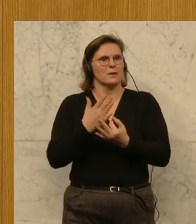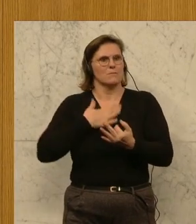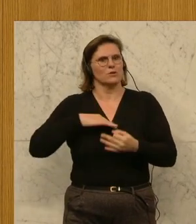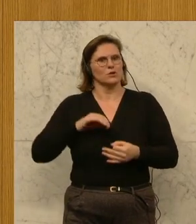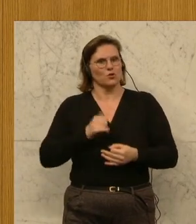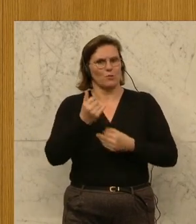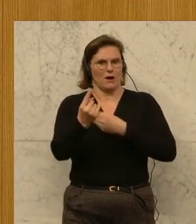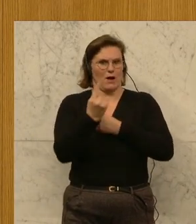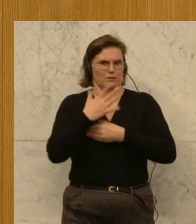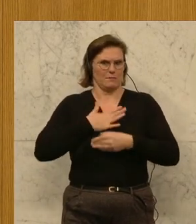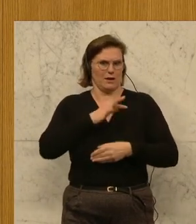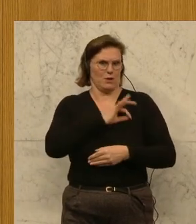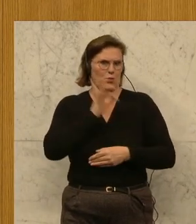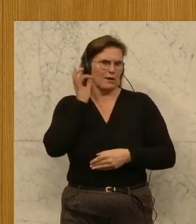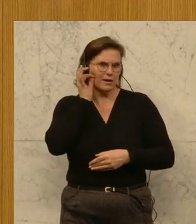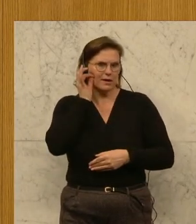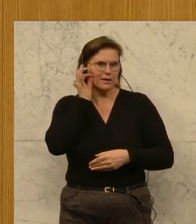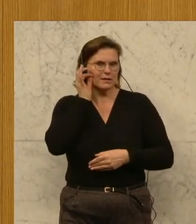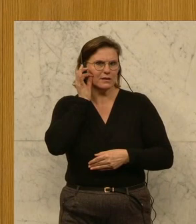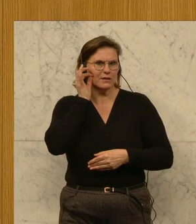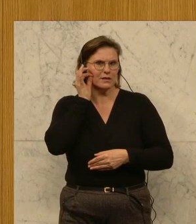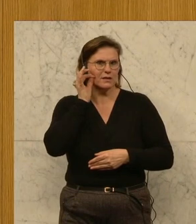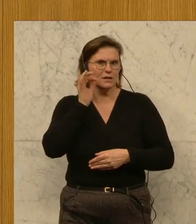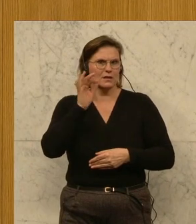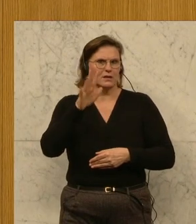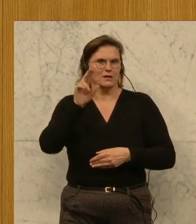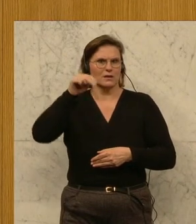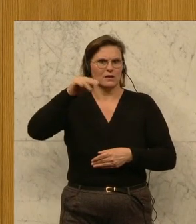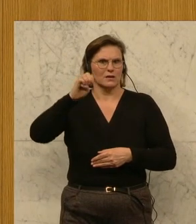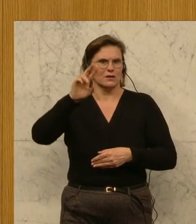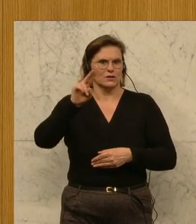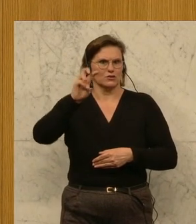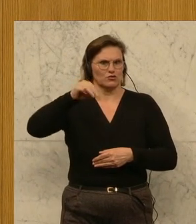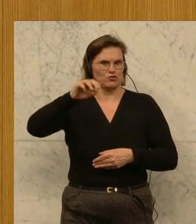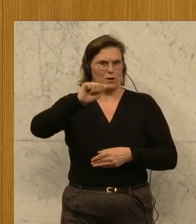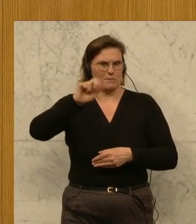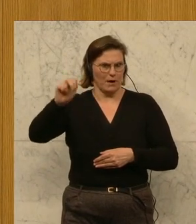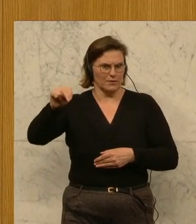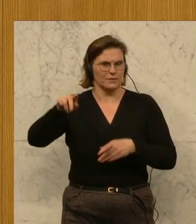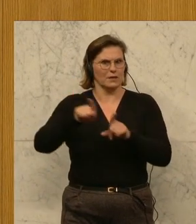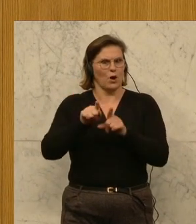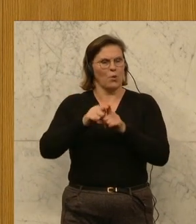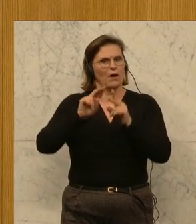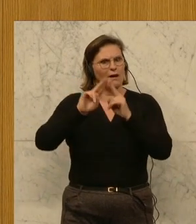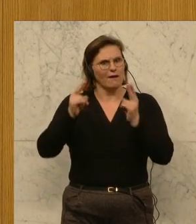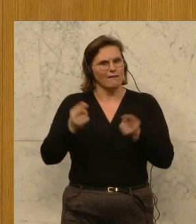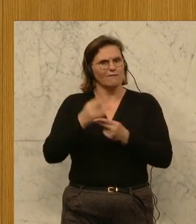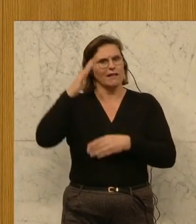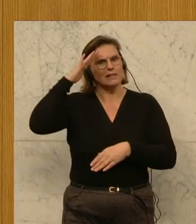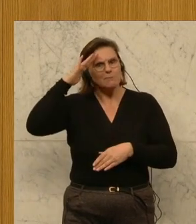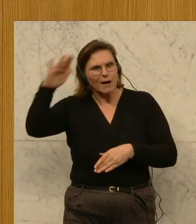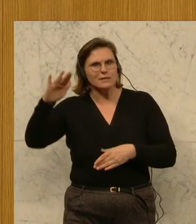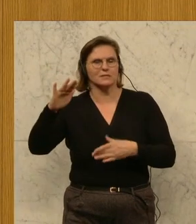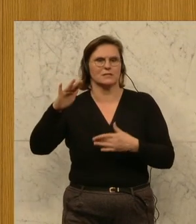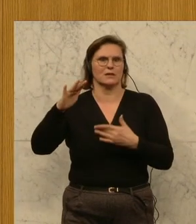Auftrag meiner Kollegin Maria Smodic-Neumann darf ich die Weltmeister der WorldSkills